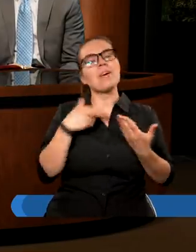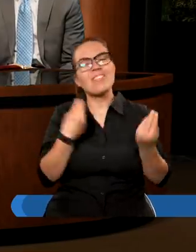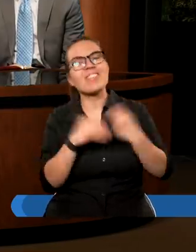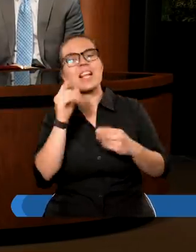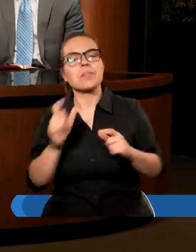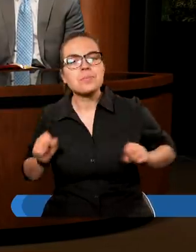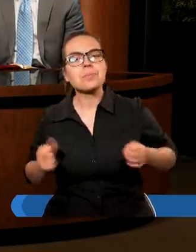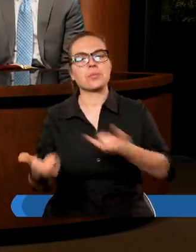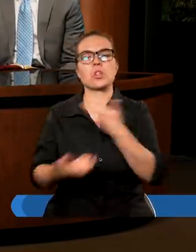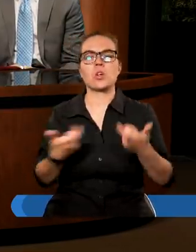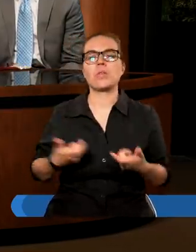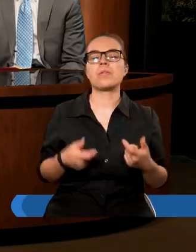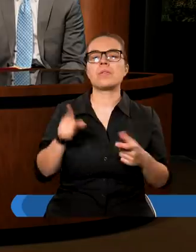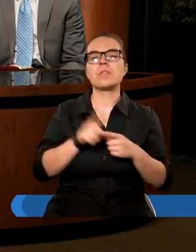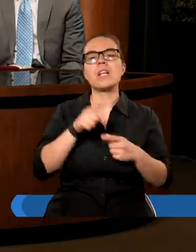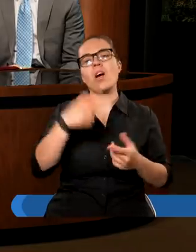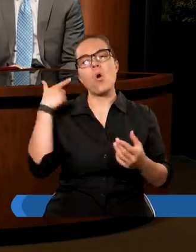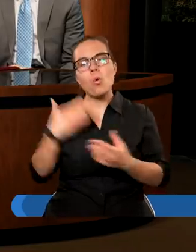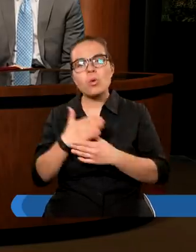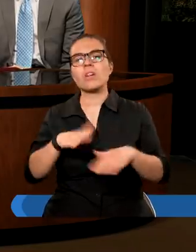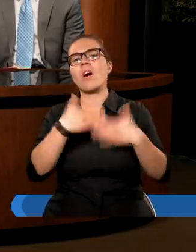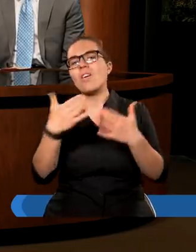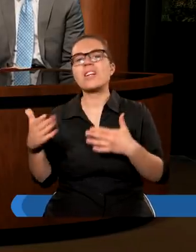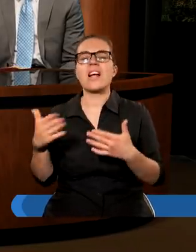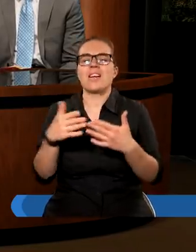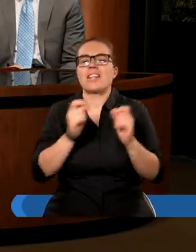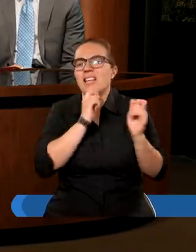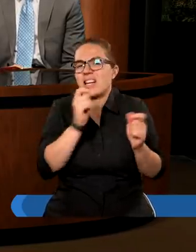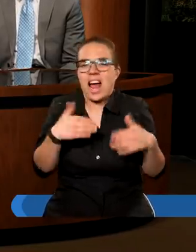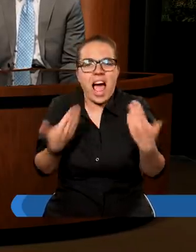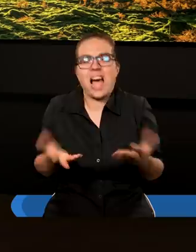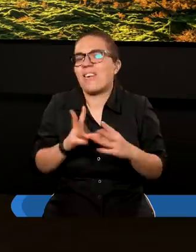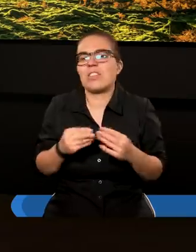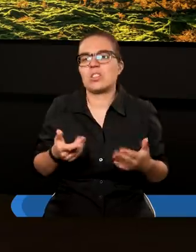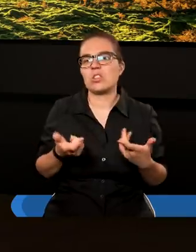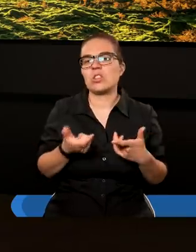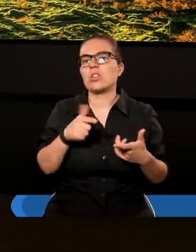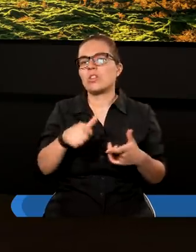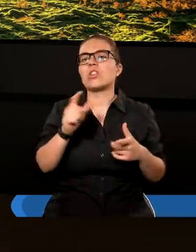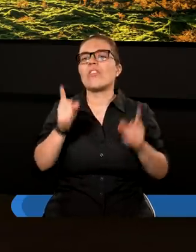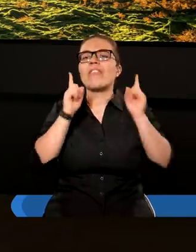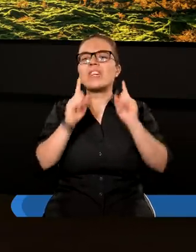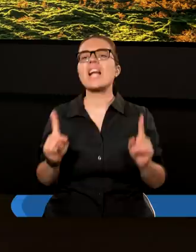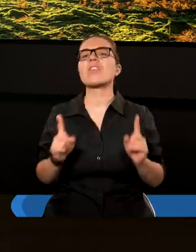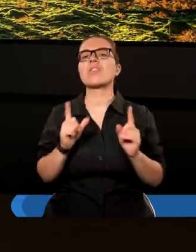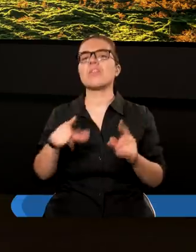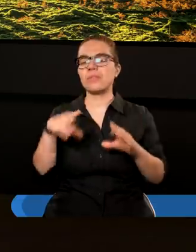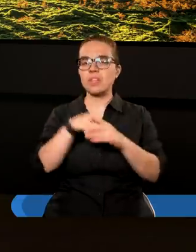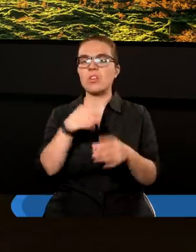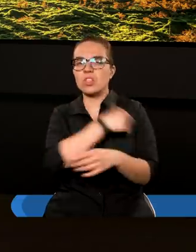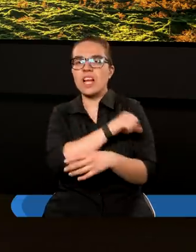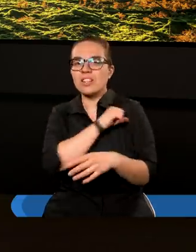Jest Pan, który odjeżdża, przywołuje swoje sługi, rozdaje talenty, rozdaje dary. W rzeczywistości współczesnego